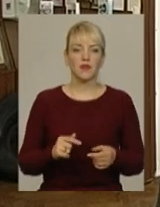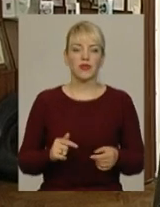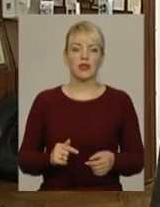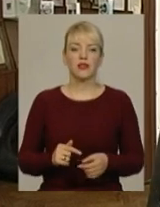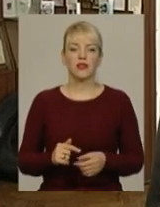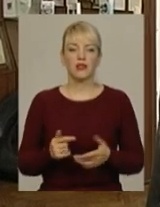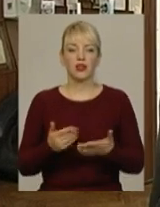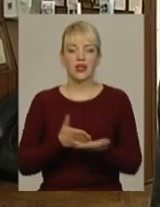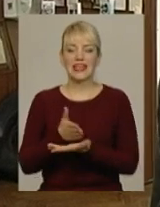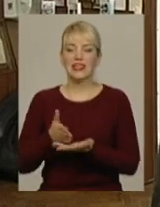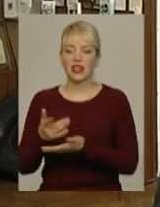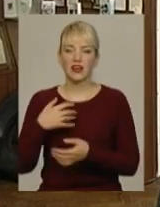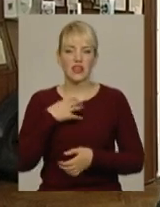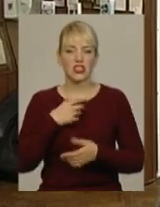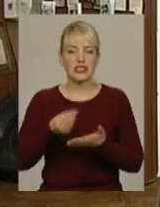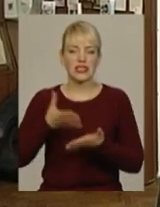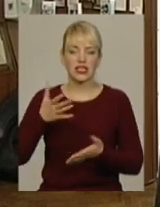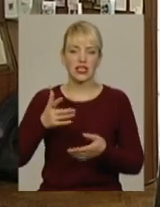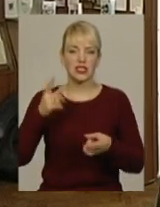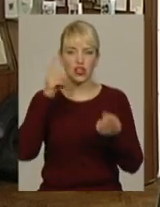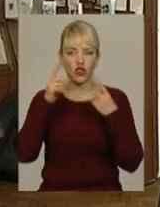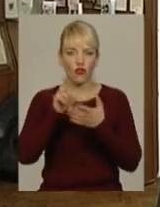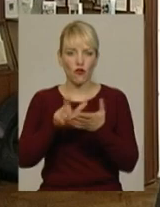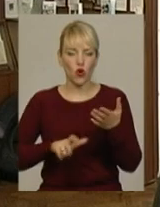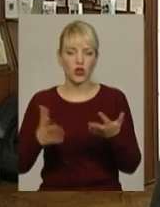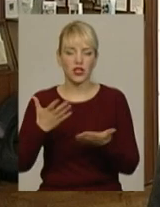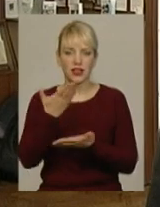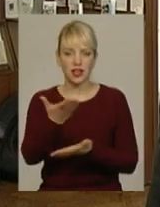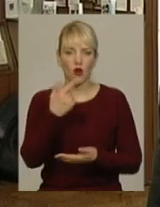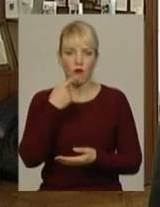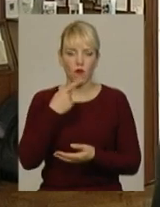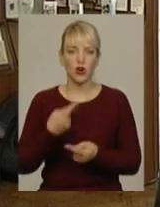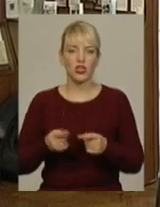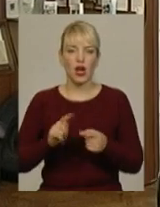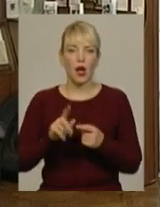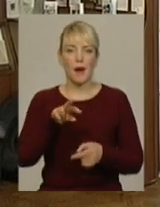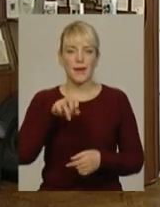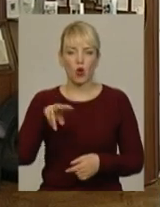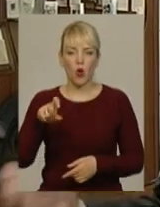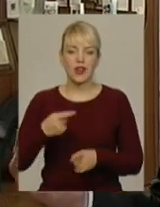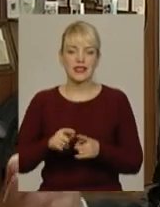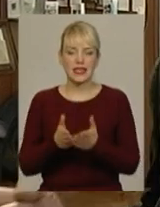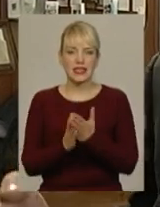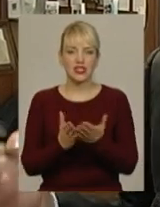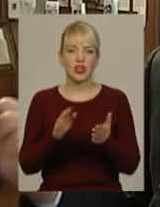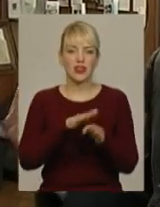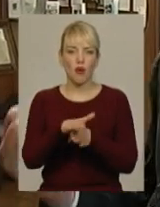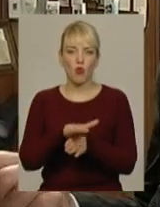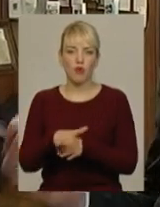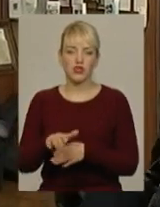– цінність того твору, про який ти говориш. От у Миколи він був, книжка така наповнена